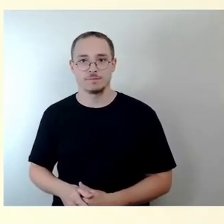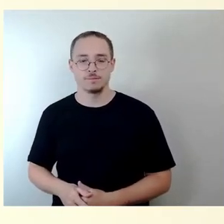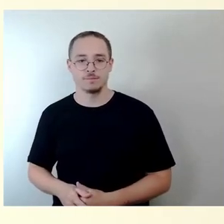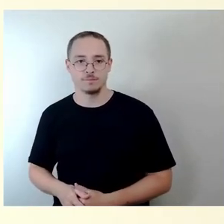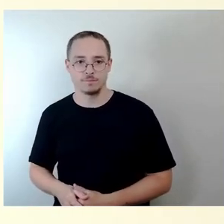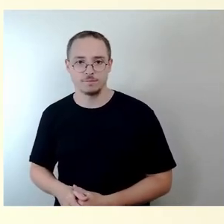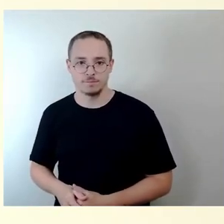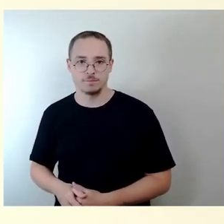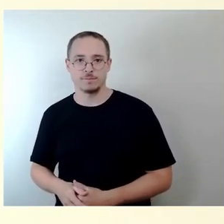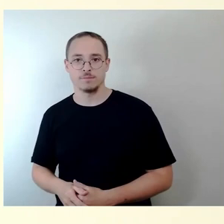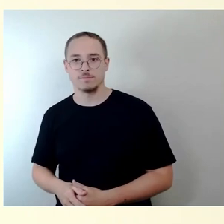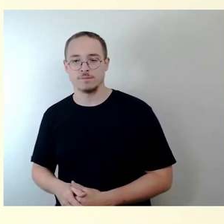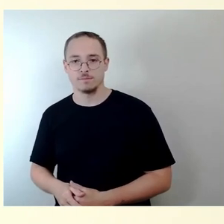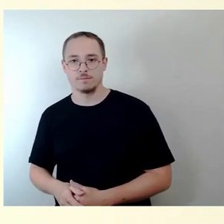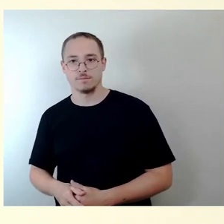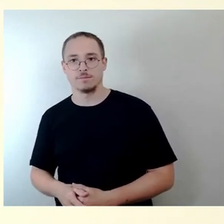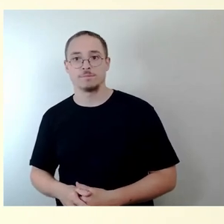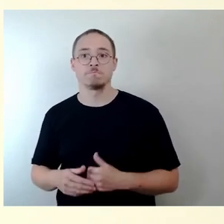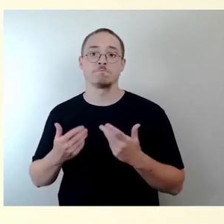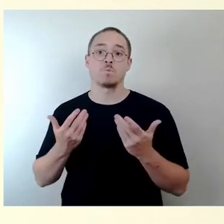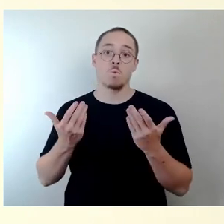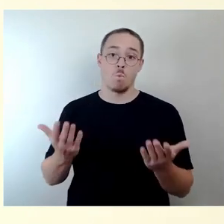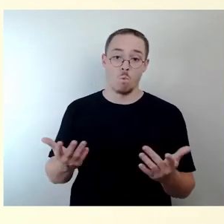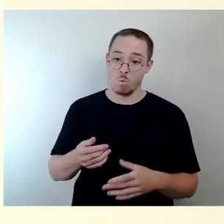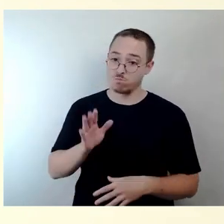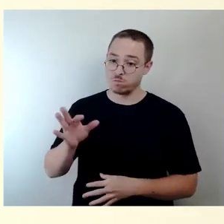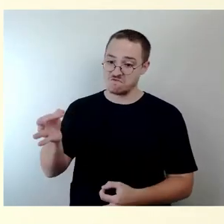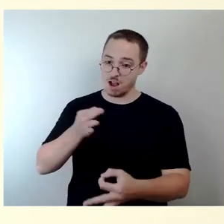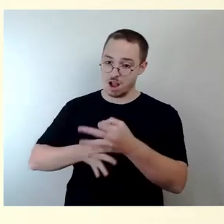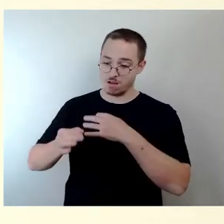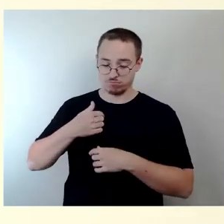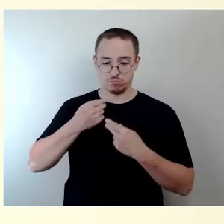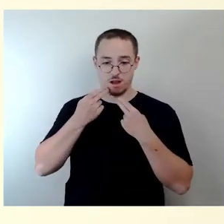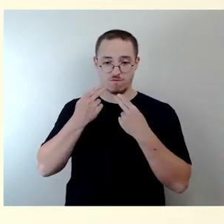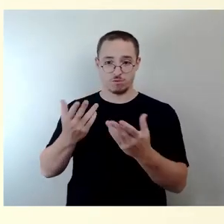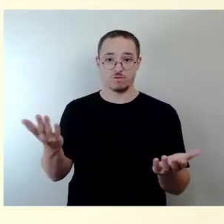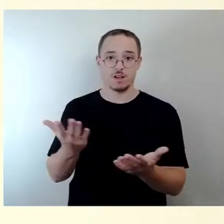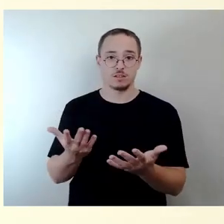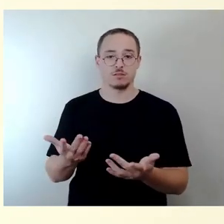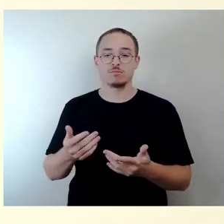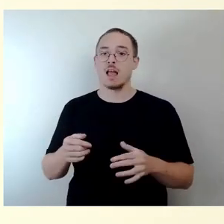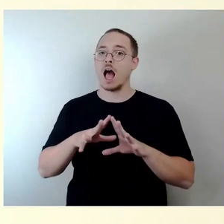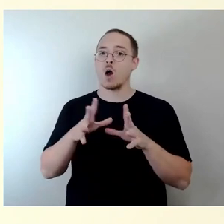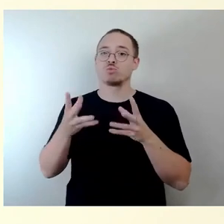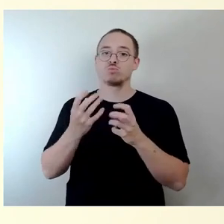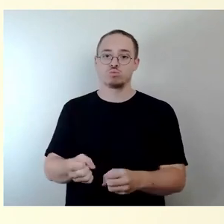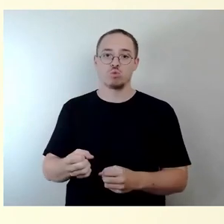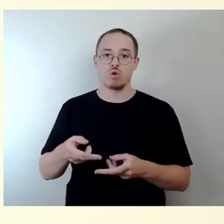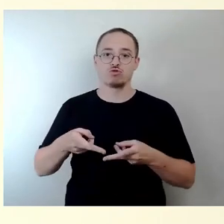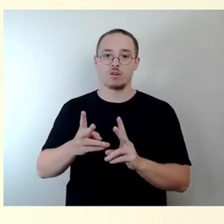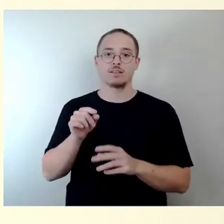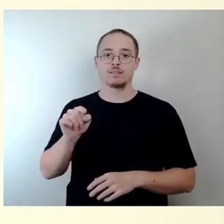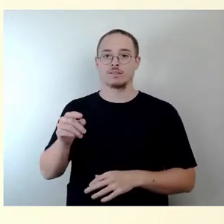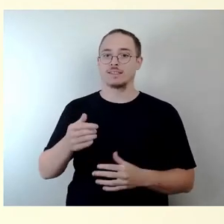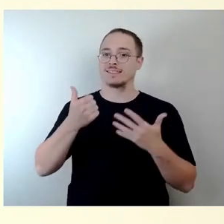Die geplante Sanierung der Augsburger Straße teilt sich in sechs Bauabschnitte. Der erste Bauabschnitt